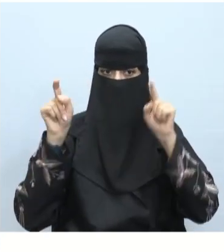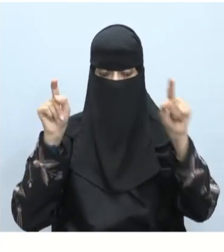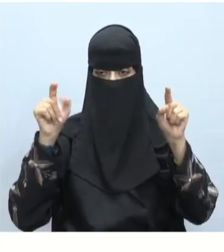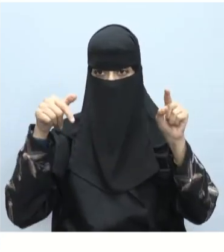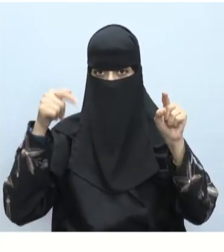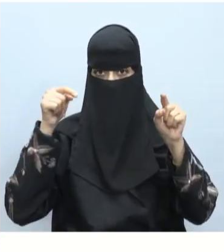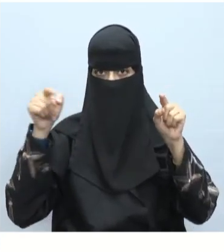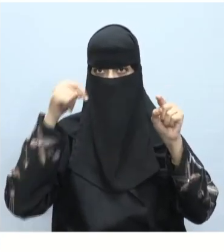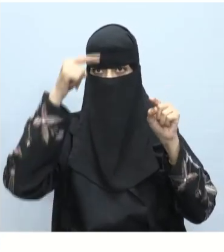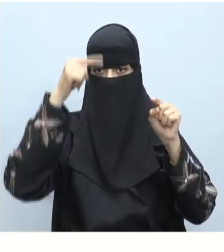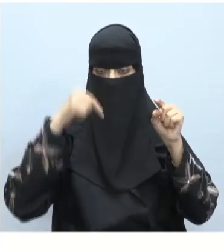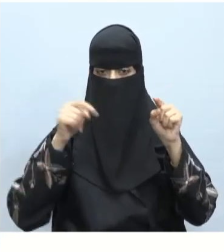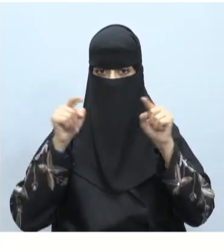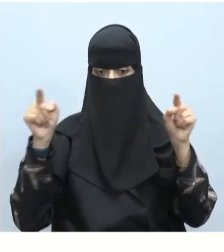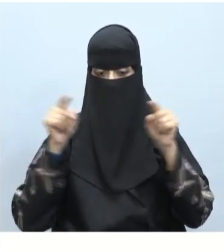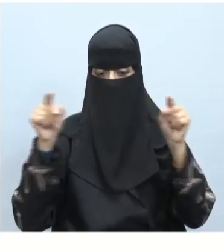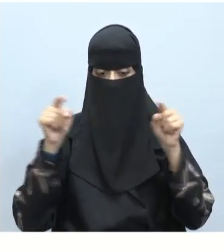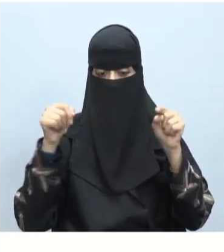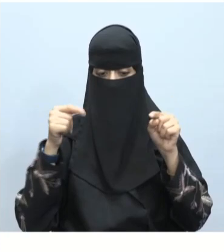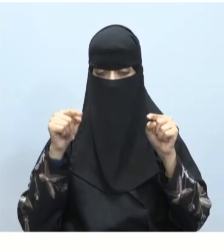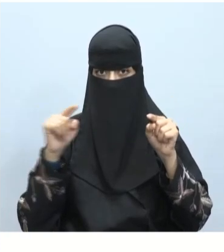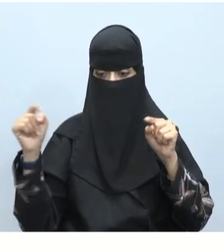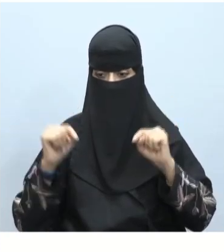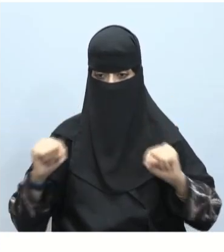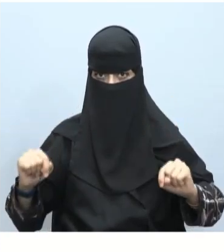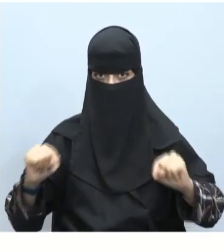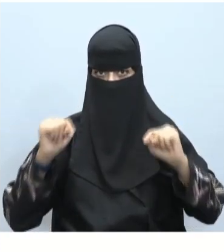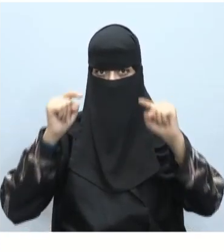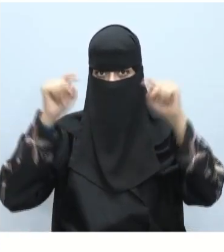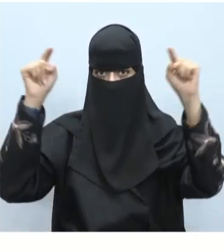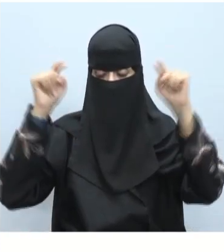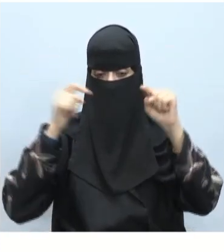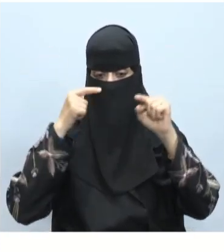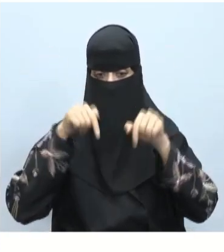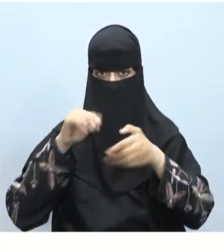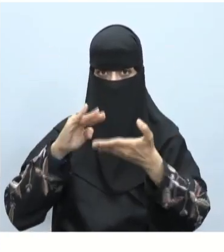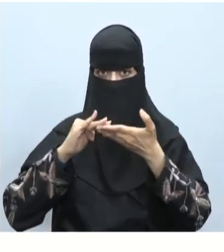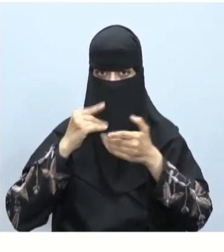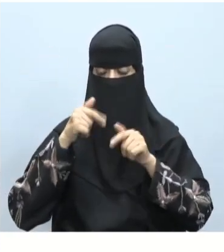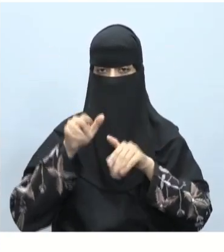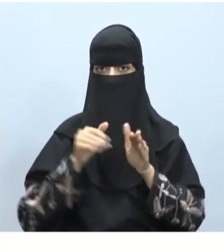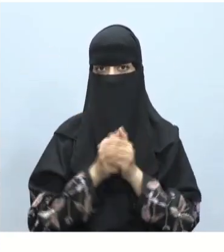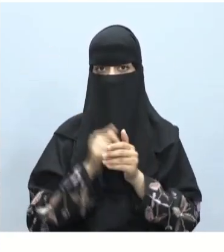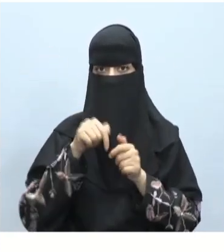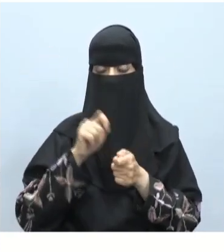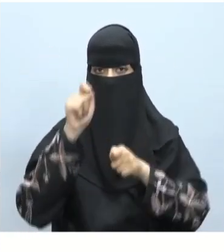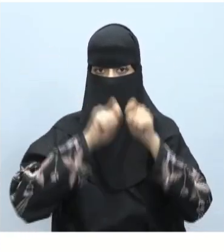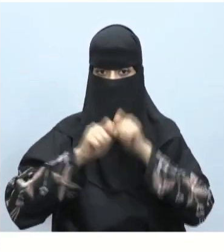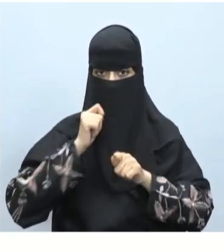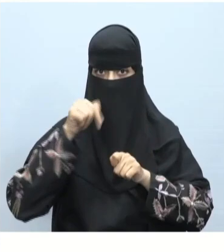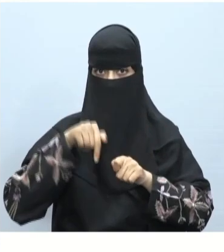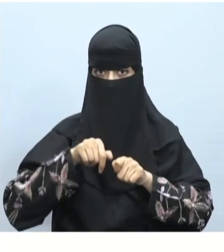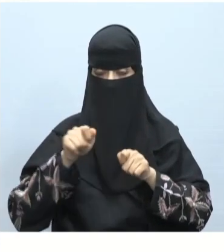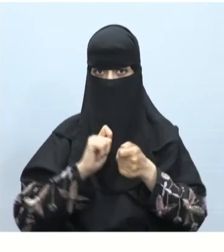لتغيير حجم الصورة على أطراف الصورة تستطيع استخدام هذه